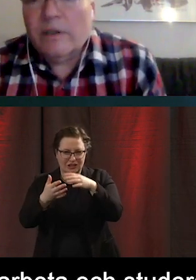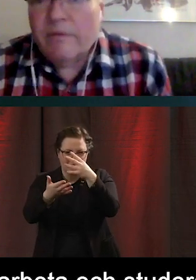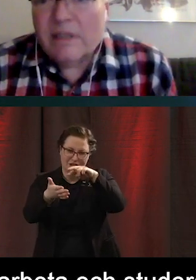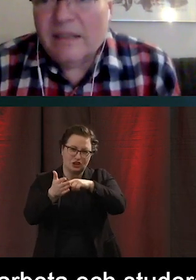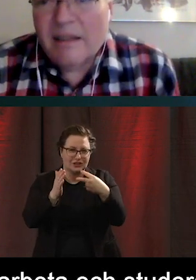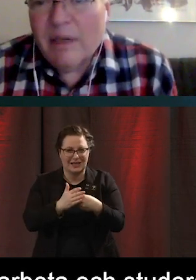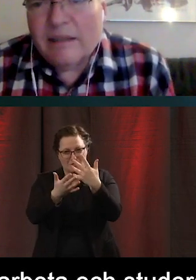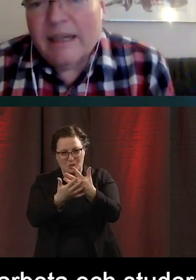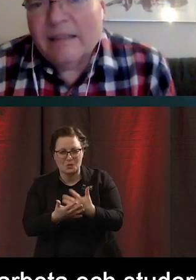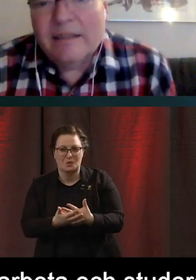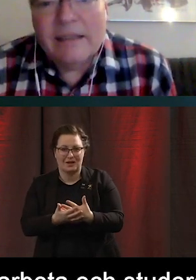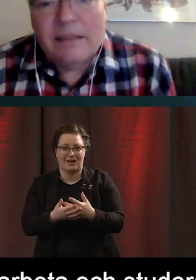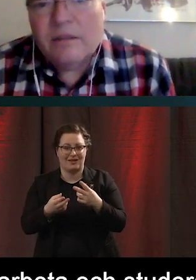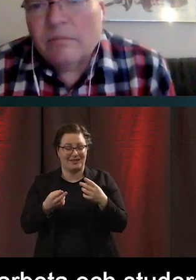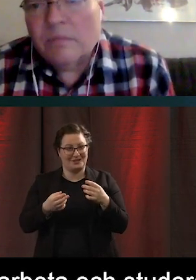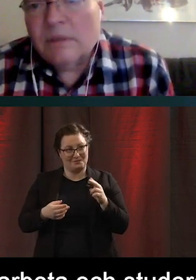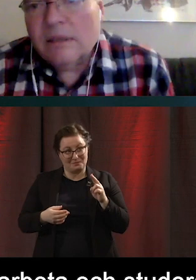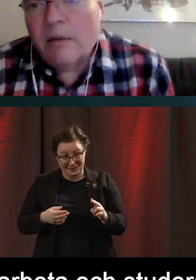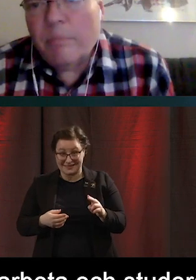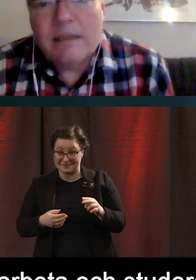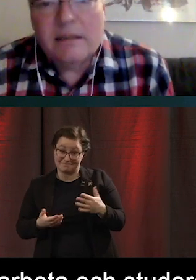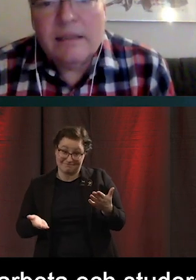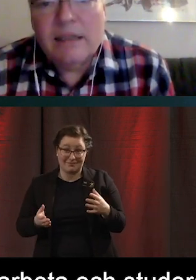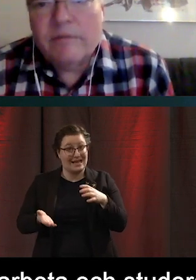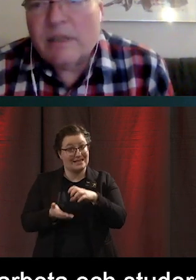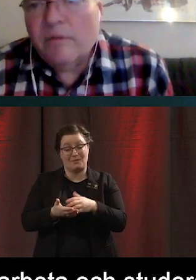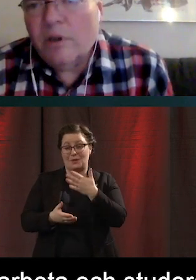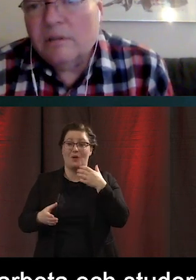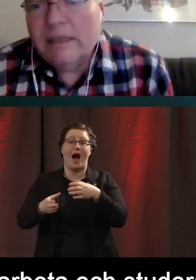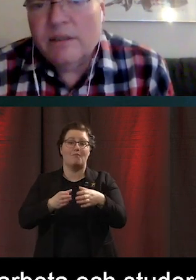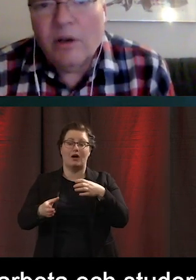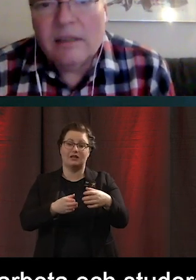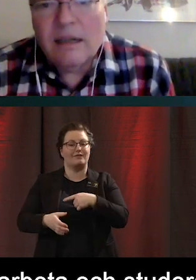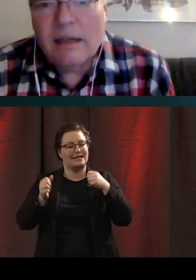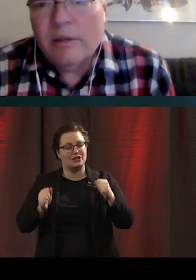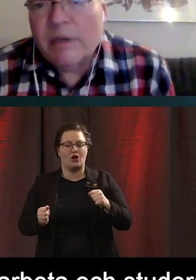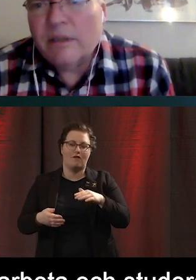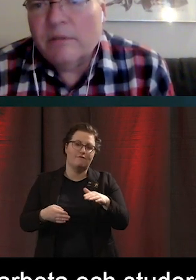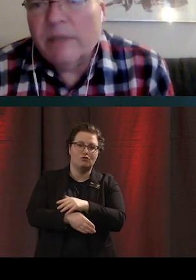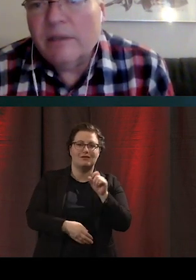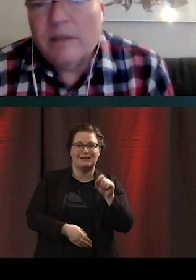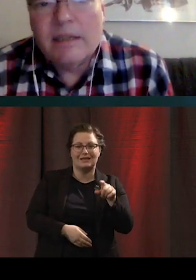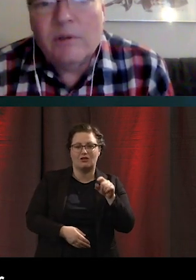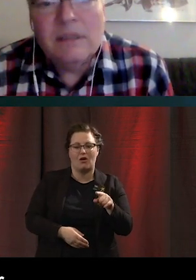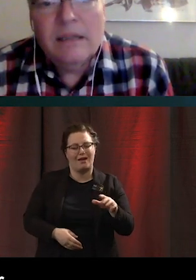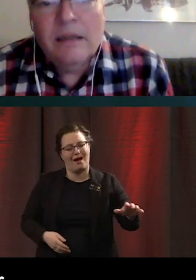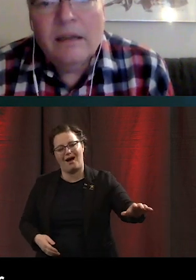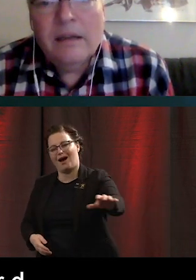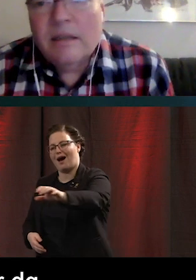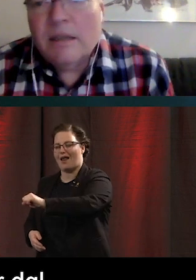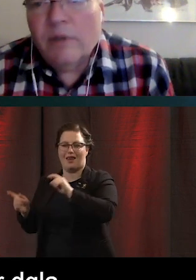Och då kan vi se att samhället är inte riktigt anpassat till att vi ska vara digitala. alla de här människorna ska